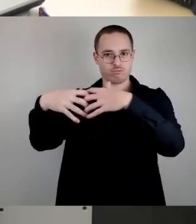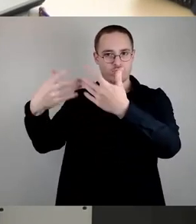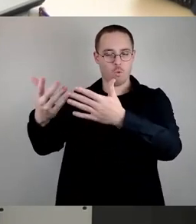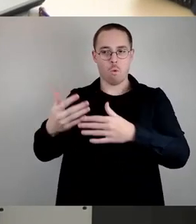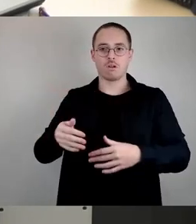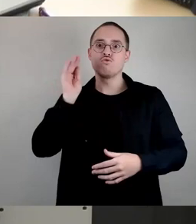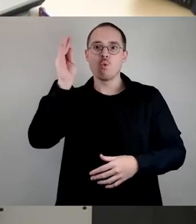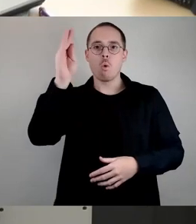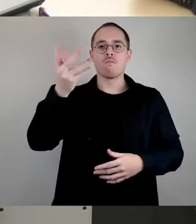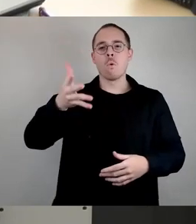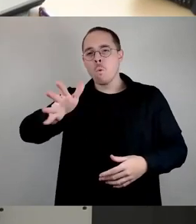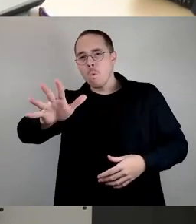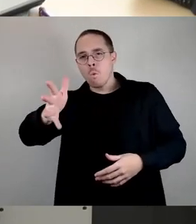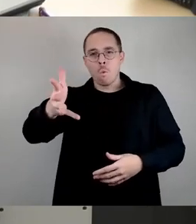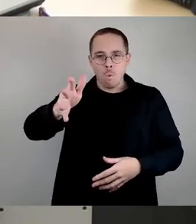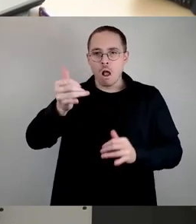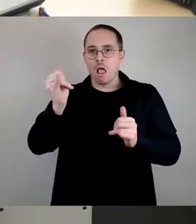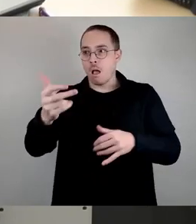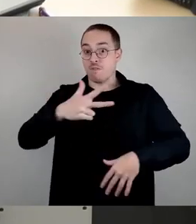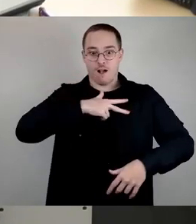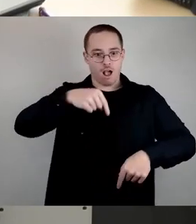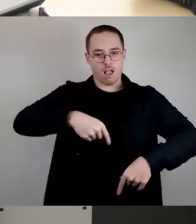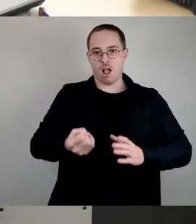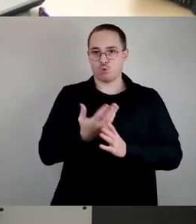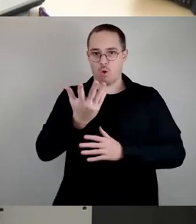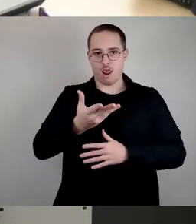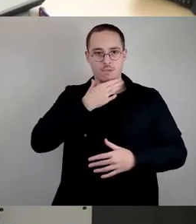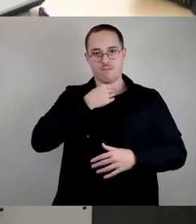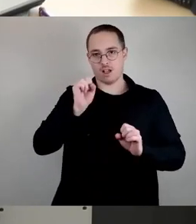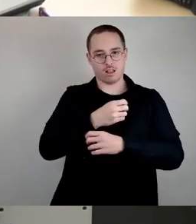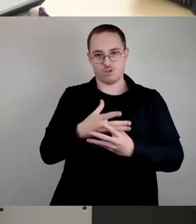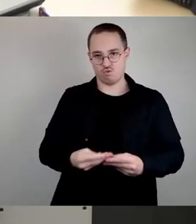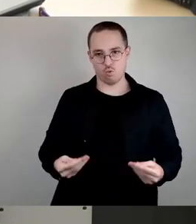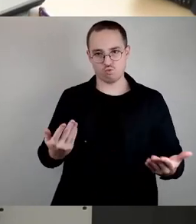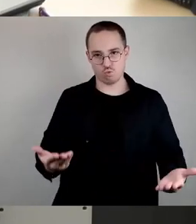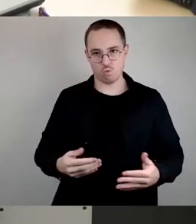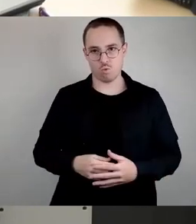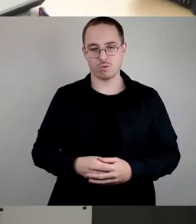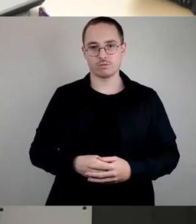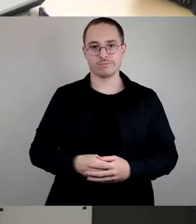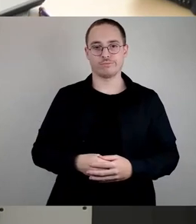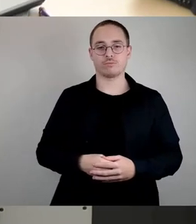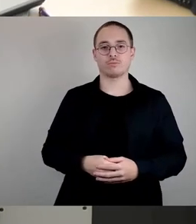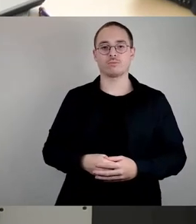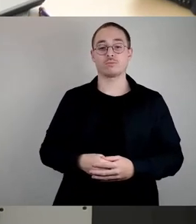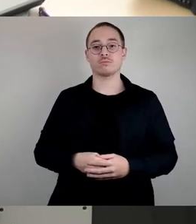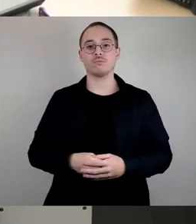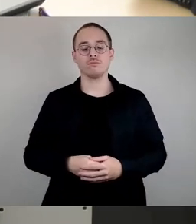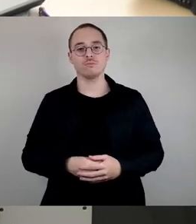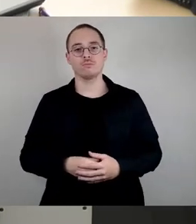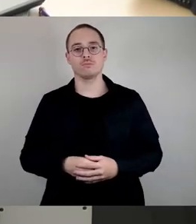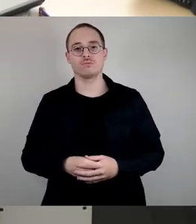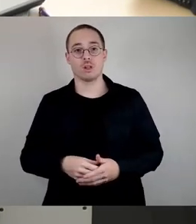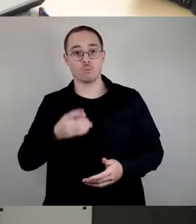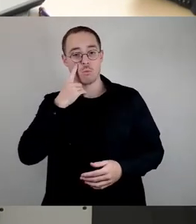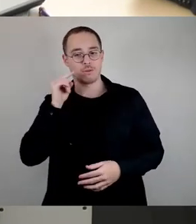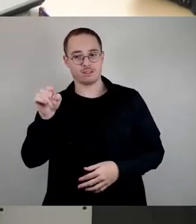Bedarfen. Die Alexander-Herzen-Straße liegt zwar rund 1,5 Kilometer vom Gymnasium entfernt. Das ist als Weg